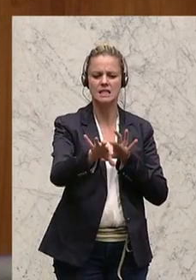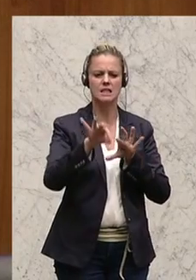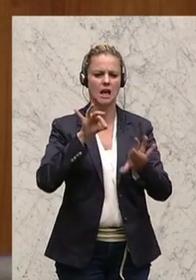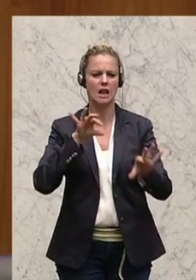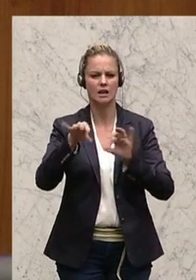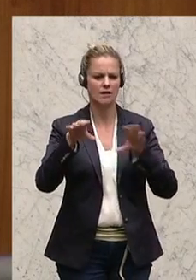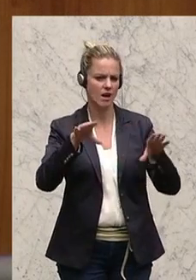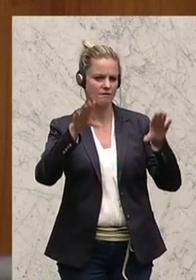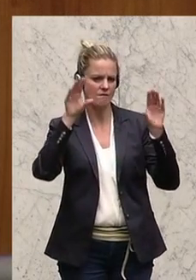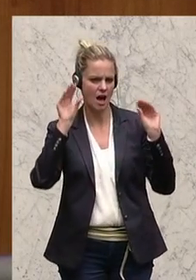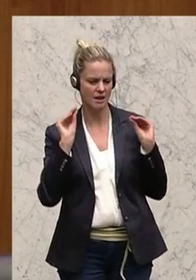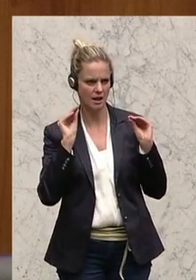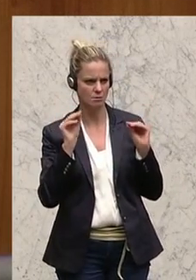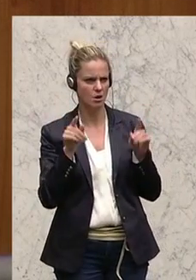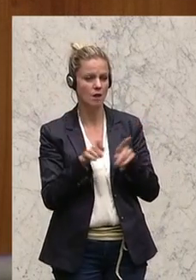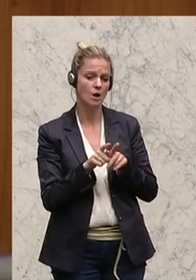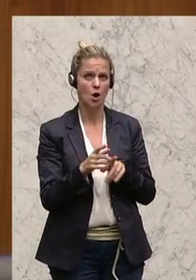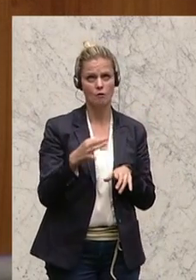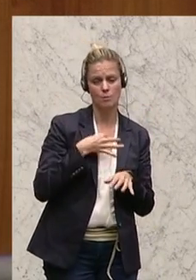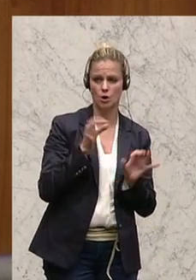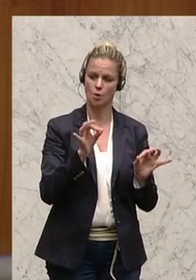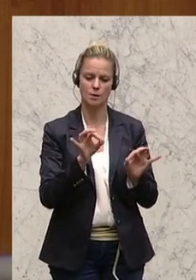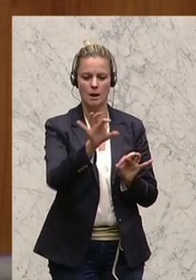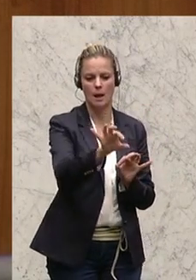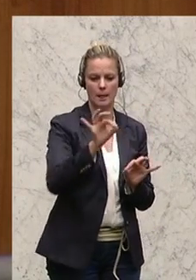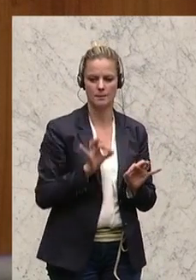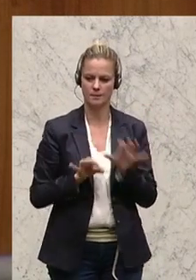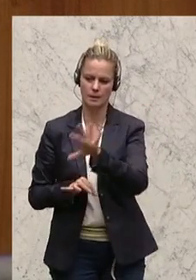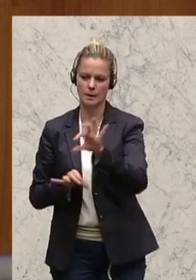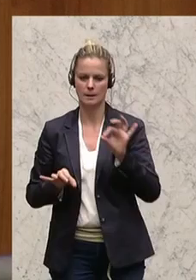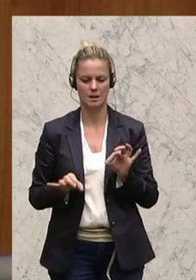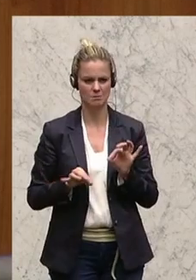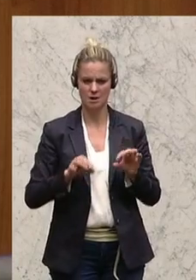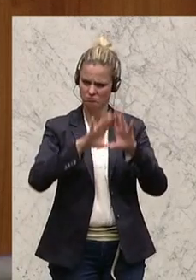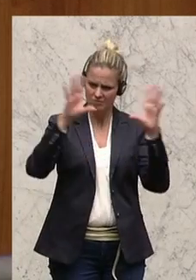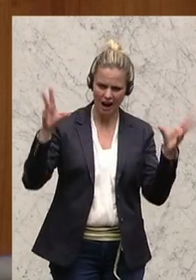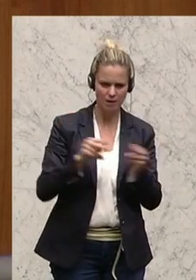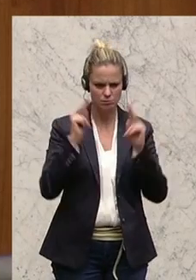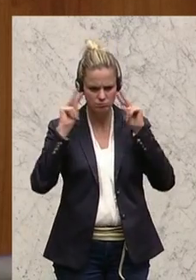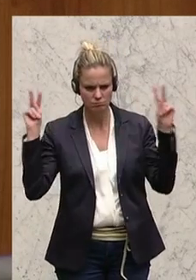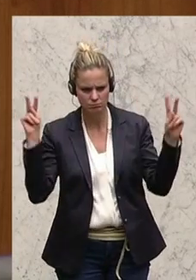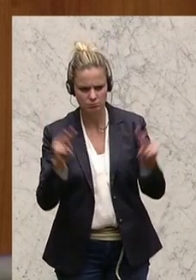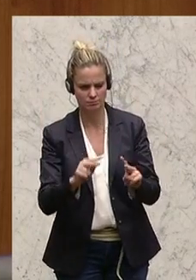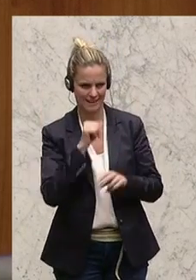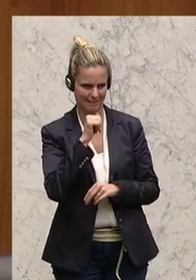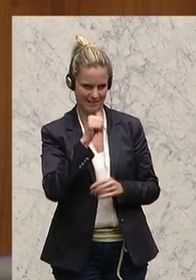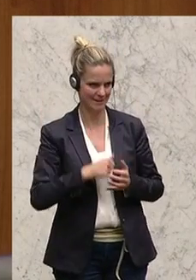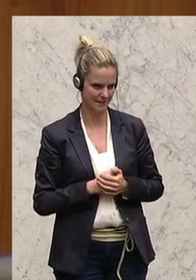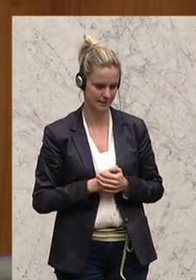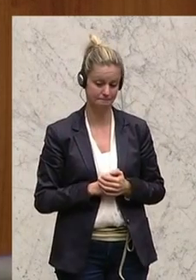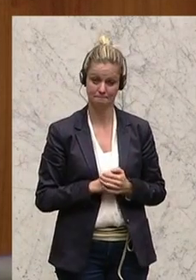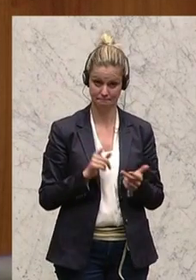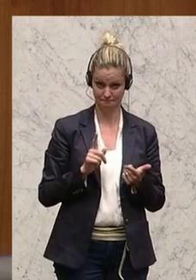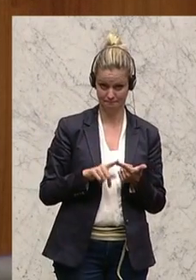Jeder sucht sich heraus, was gerade für ihn günstig ist und sieht das große Ganze offensichtlich auch nicht mehr. Der